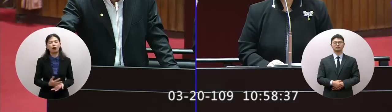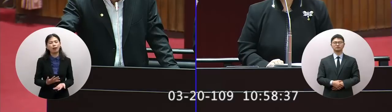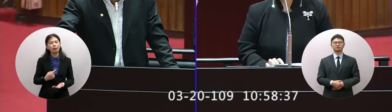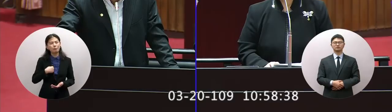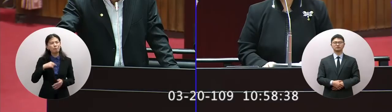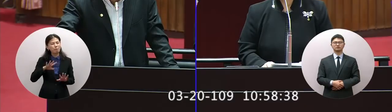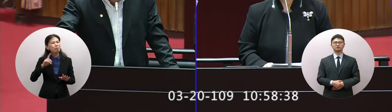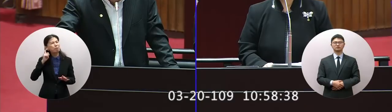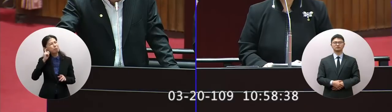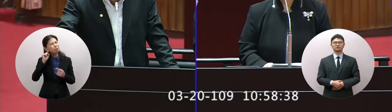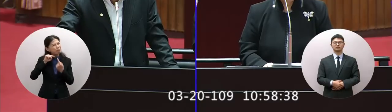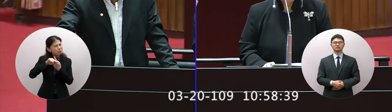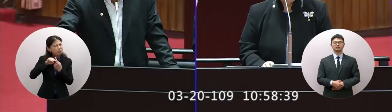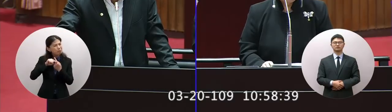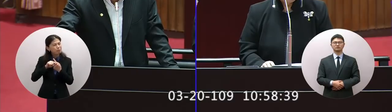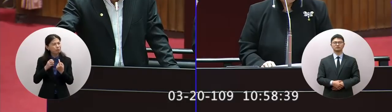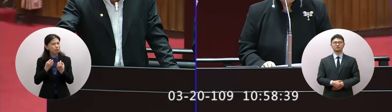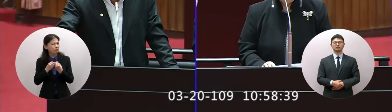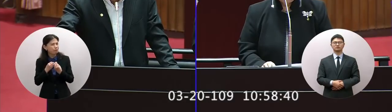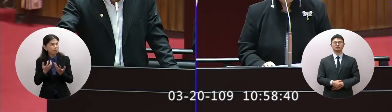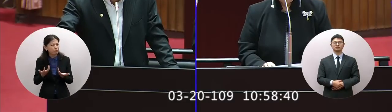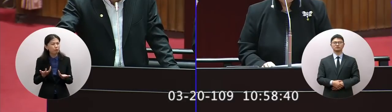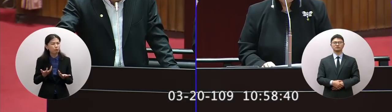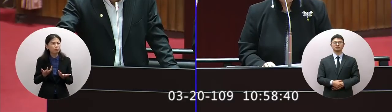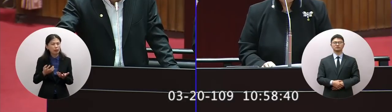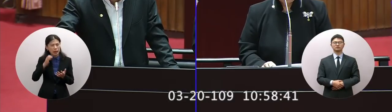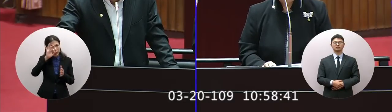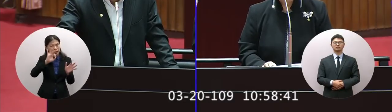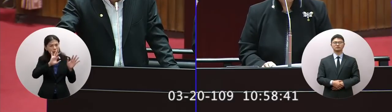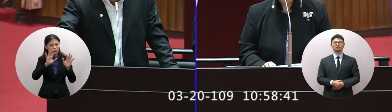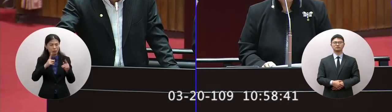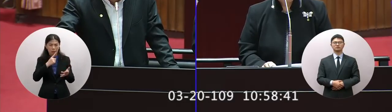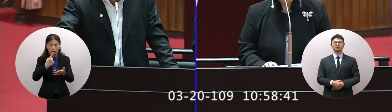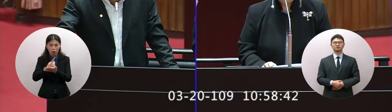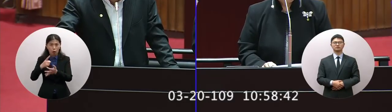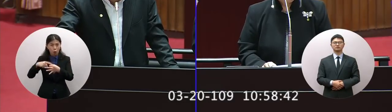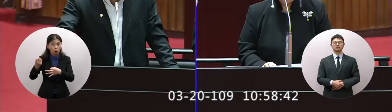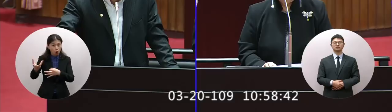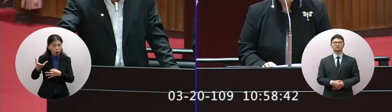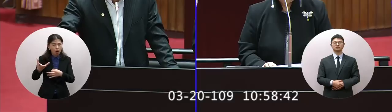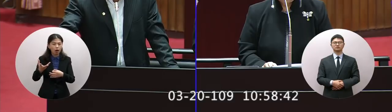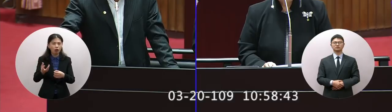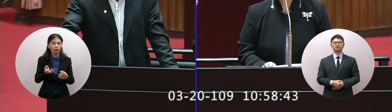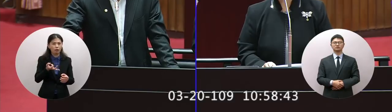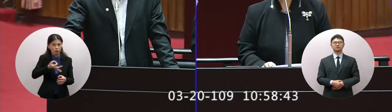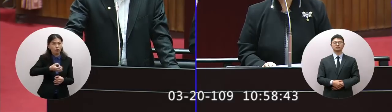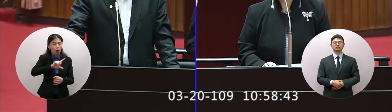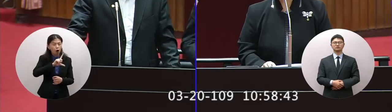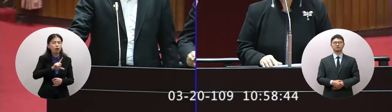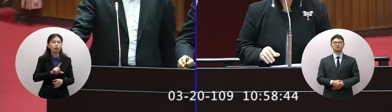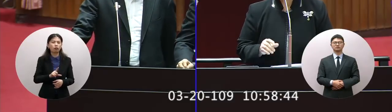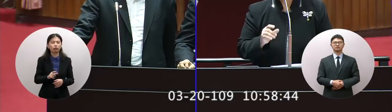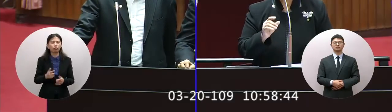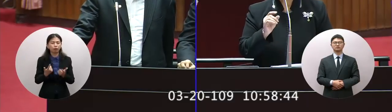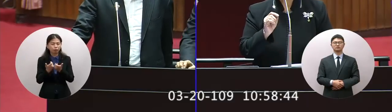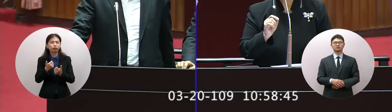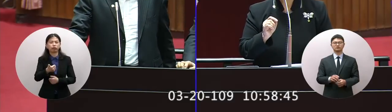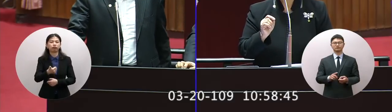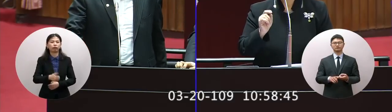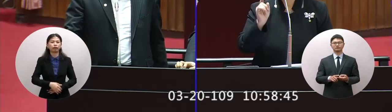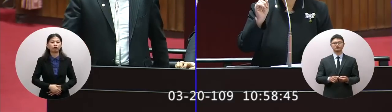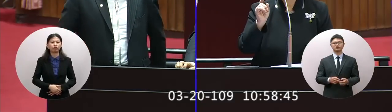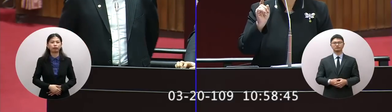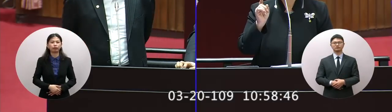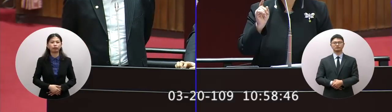怎麼樣讓大家能夠確實能夠量能付費達到這樣一個公平的精神對啦這個委員我